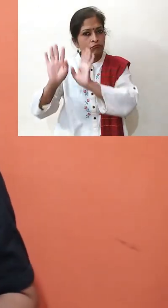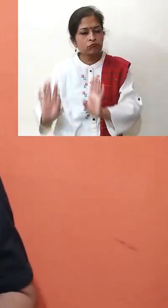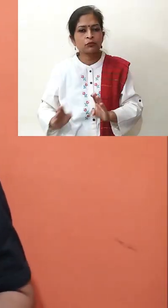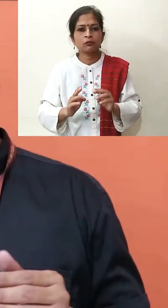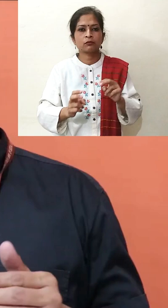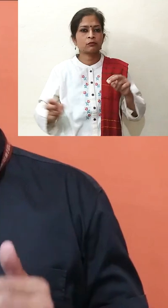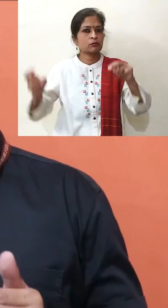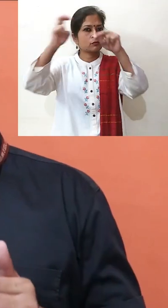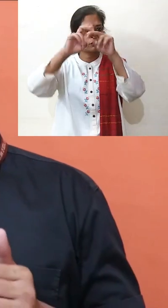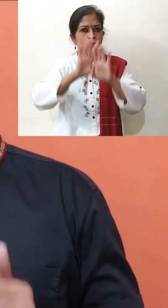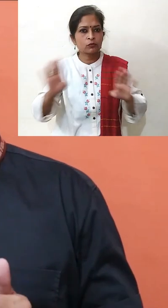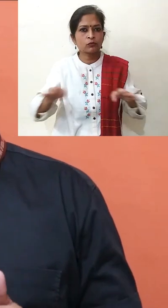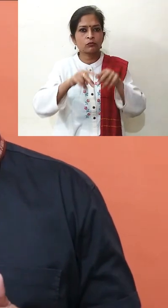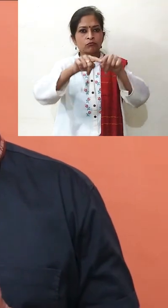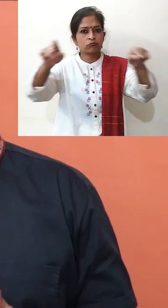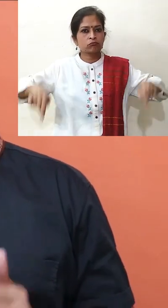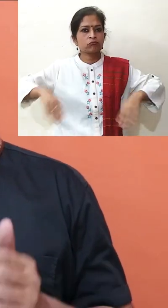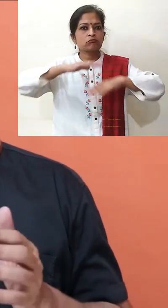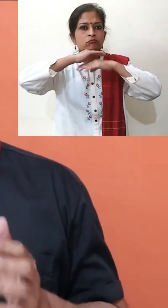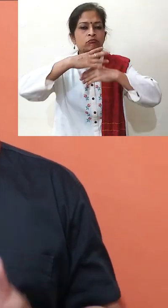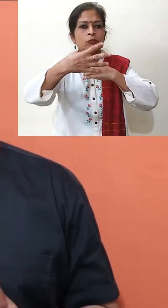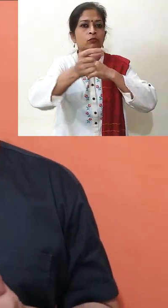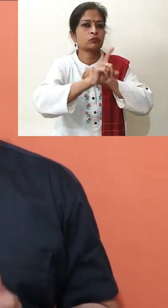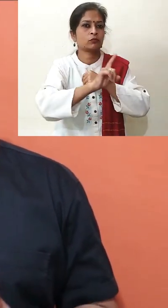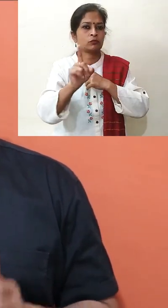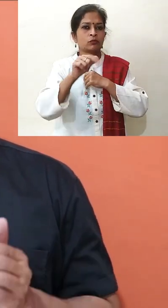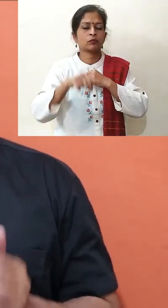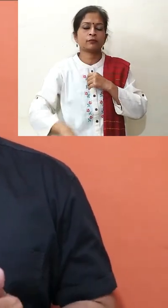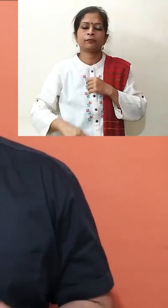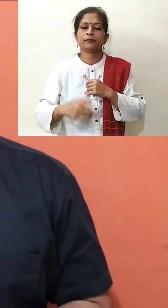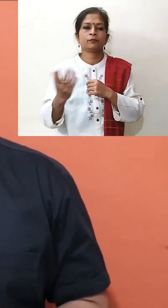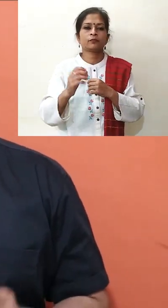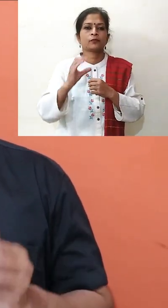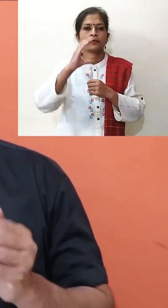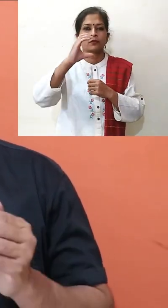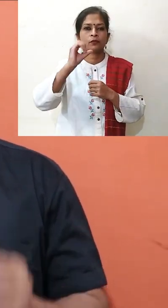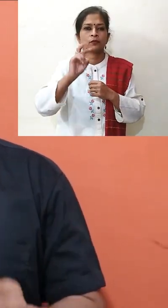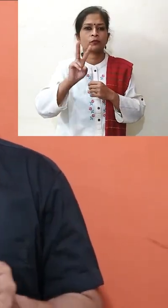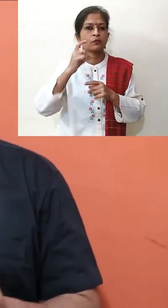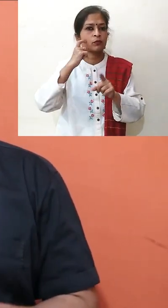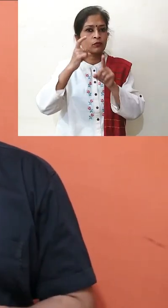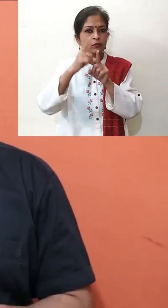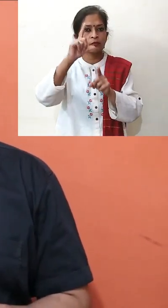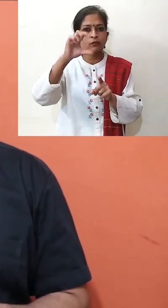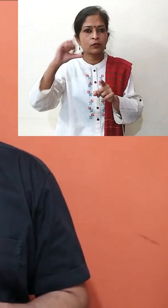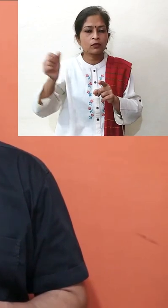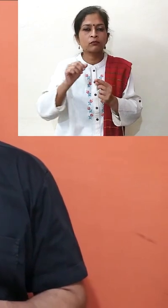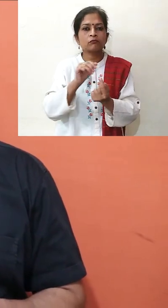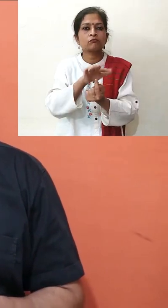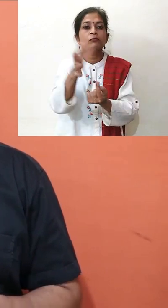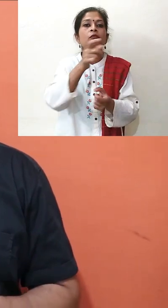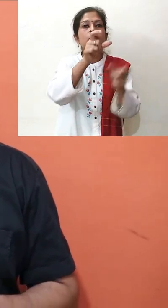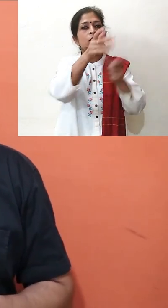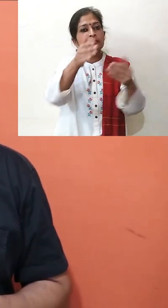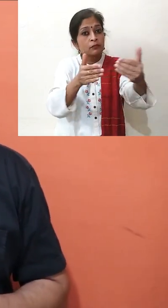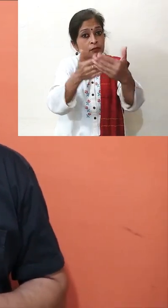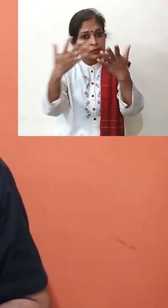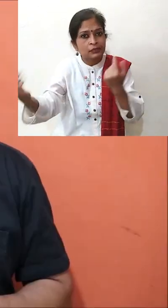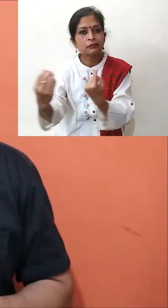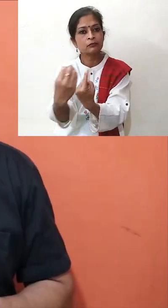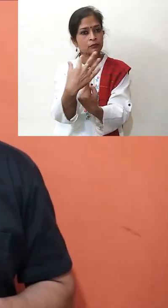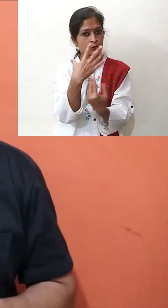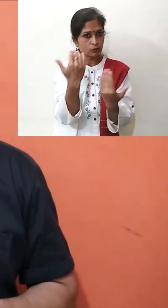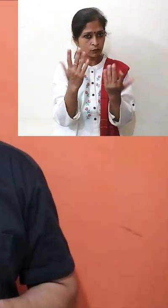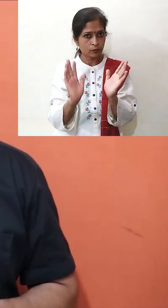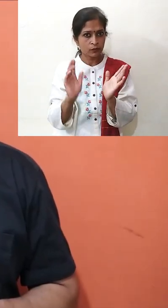बालकानी में नहीं जाना चाहिए। ये बात हमें समझ लेनी चाहिए कि COVID-19 का जो संक्रमन है, वो संपर्क में आने से फैल रहा है। यदि हम